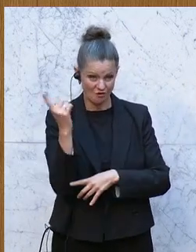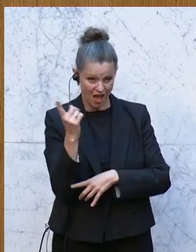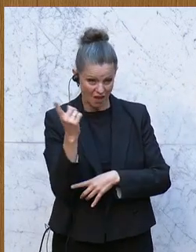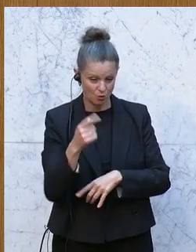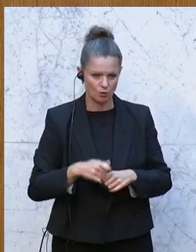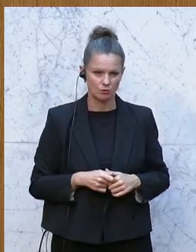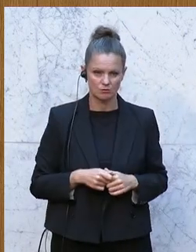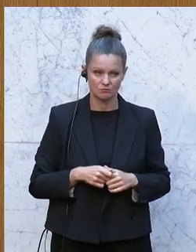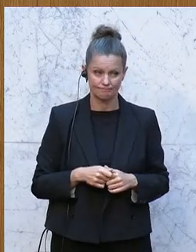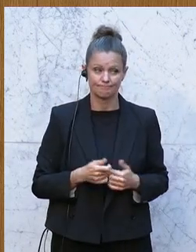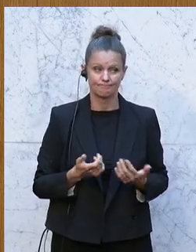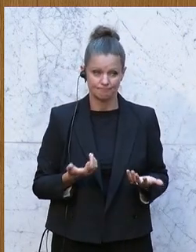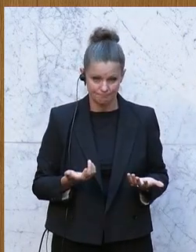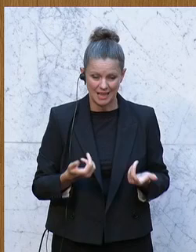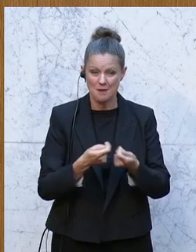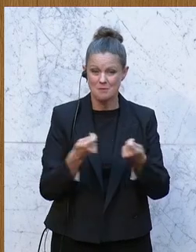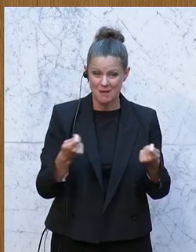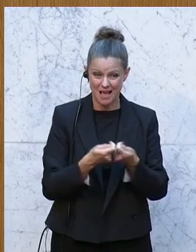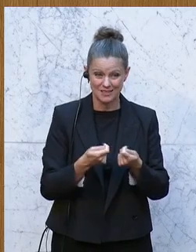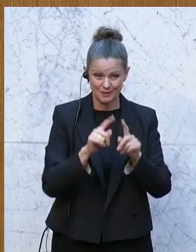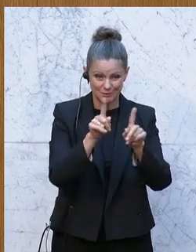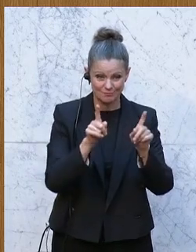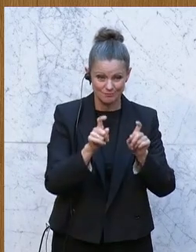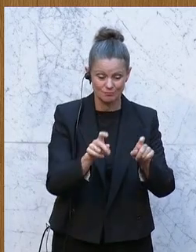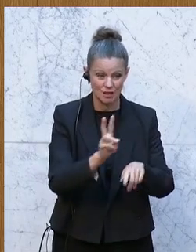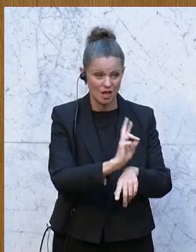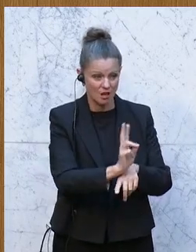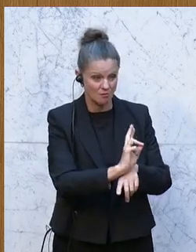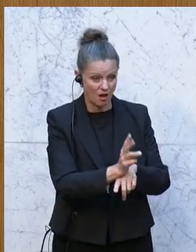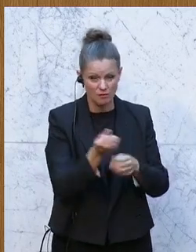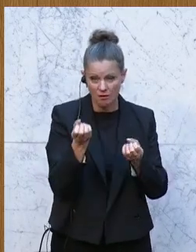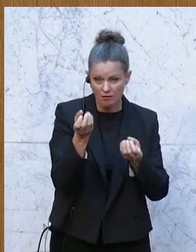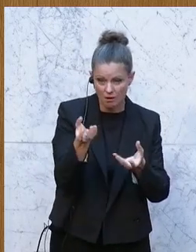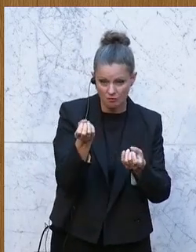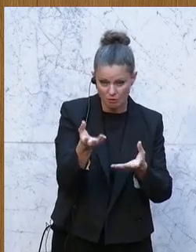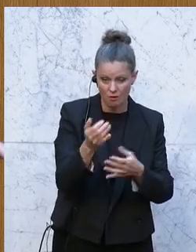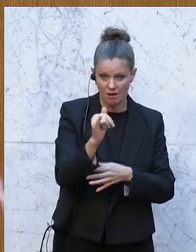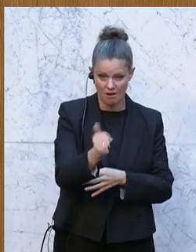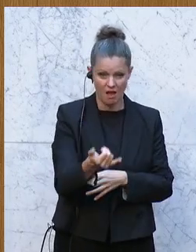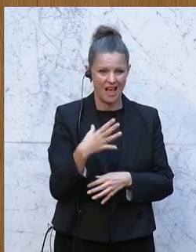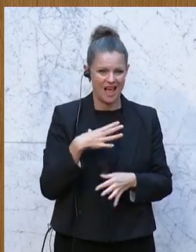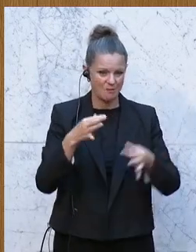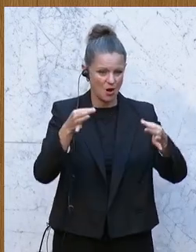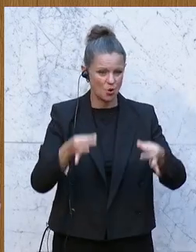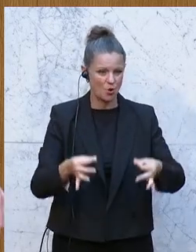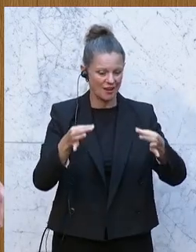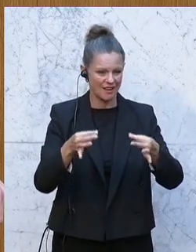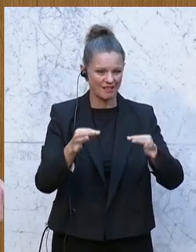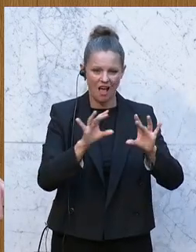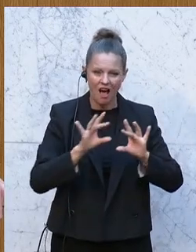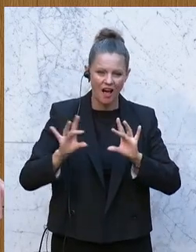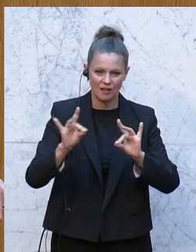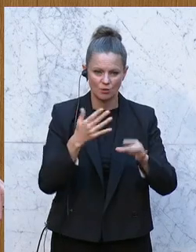keine Maßnahmen. Es wird überwacht und informiert. Aber es gibt keine konkreten Handlungsempfehlungen.